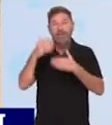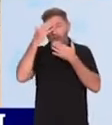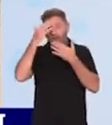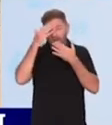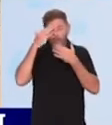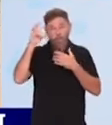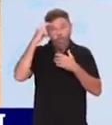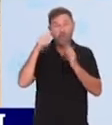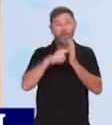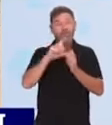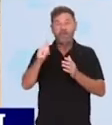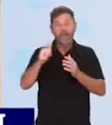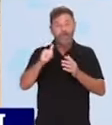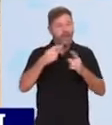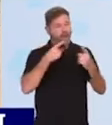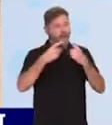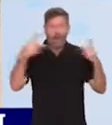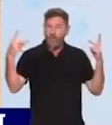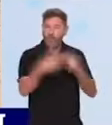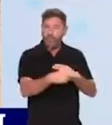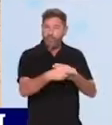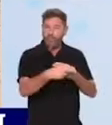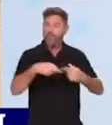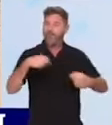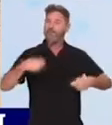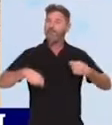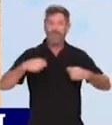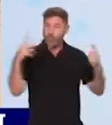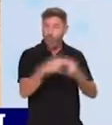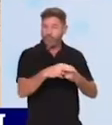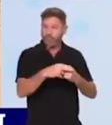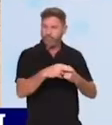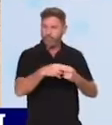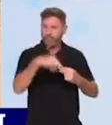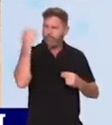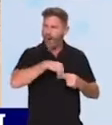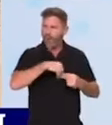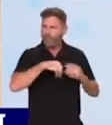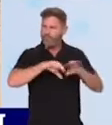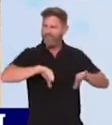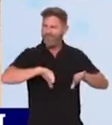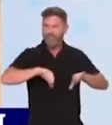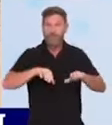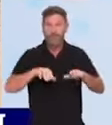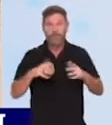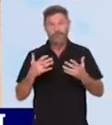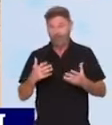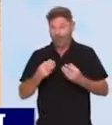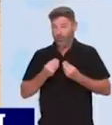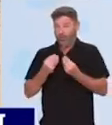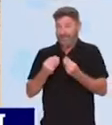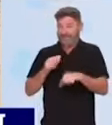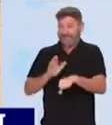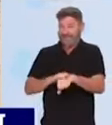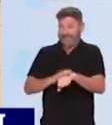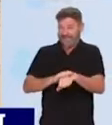ça fait deux ans qu'ils ont rompu ces deux pays leurs relations diplomatiques. donc, là aussi, en forme d'avertissement, ce que je vais vous dire, nous le